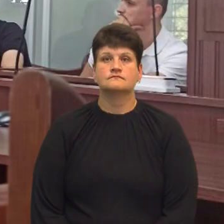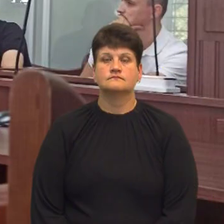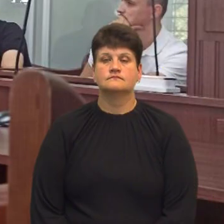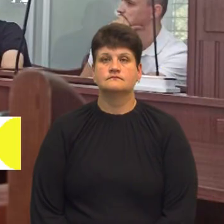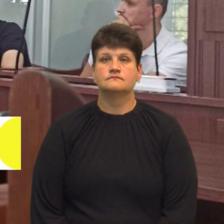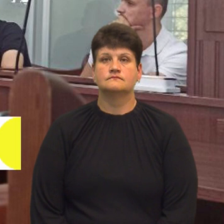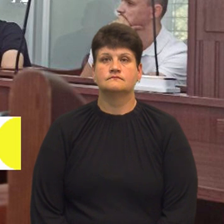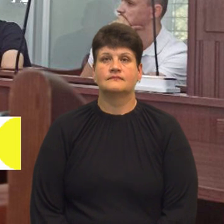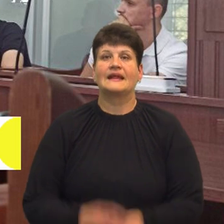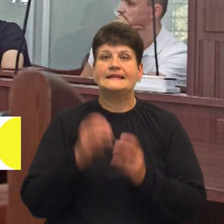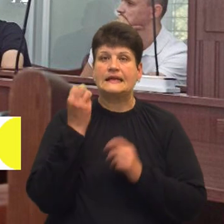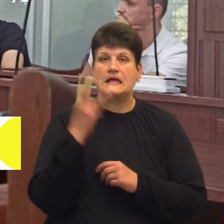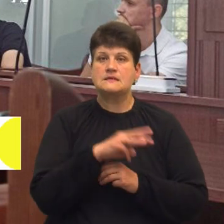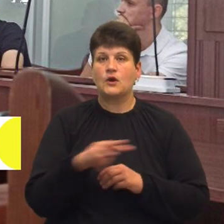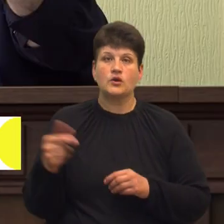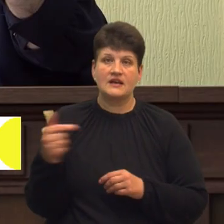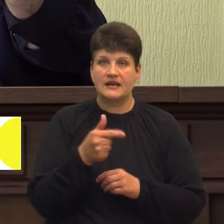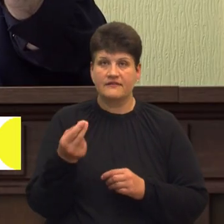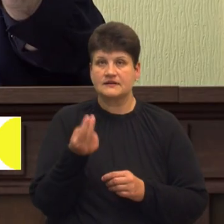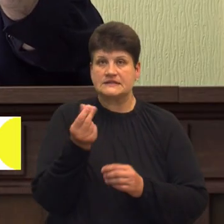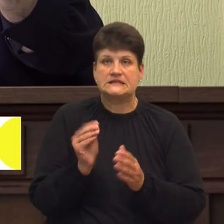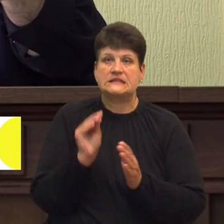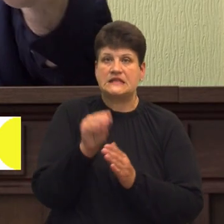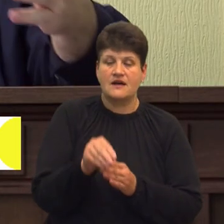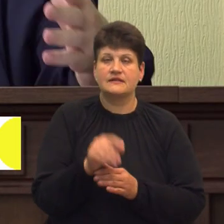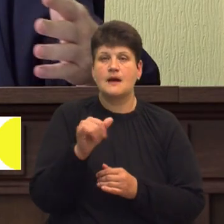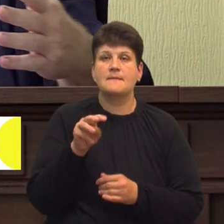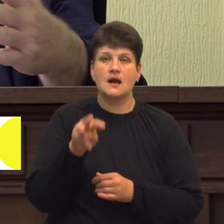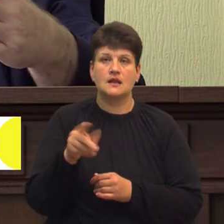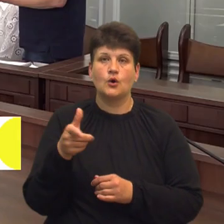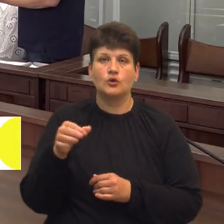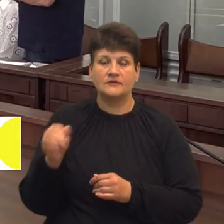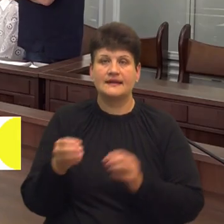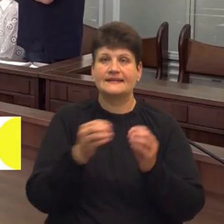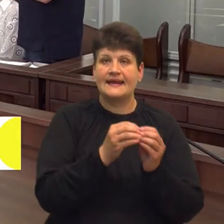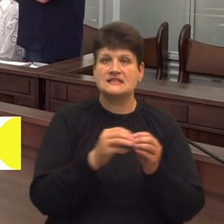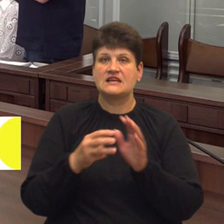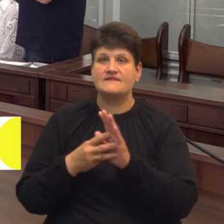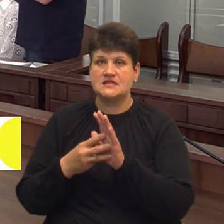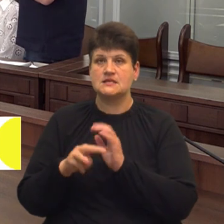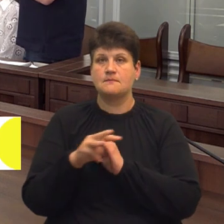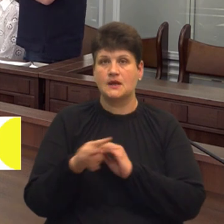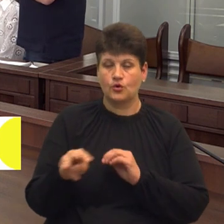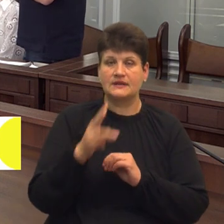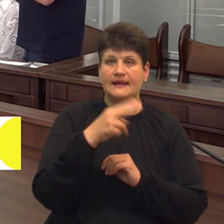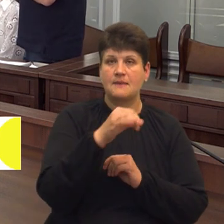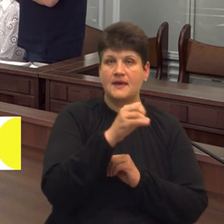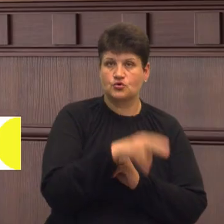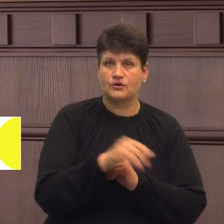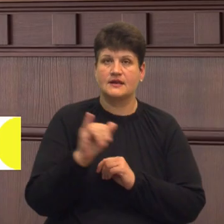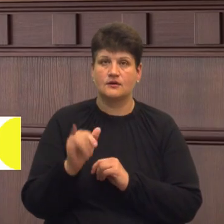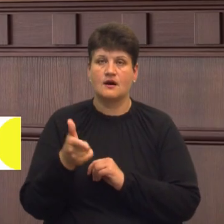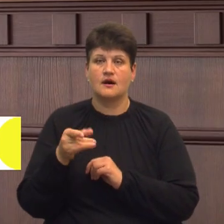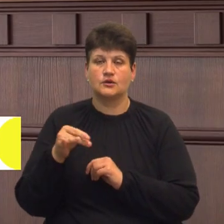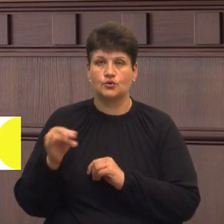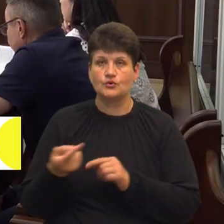13 мільйонів гривень застави для Михайла Головка, 10,8 мільйонів Ігору Деменчуку та Ігору Гайдуку. Запобіжні заходи тернопільським